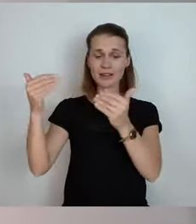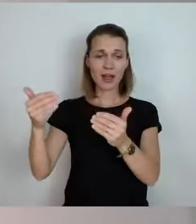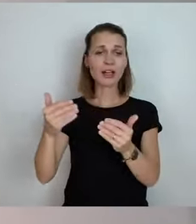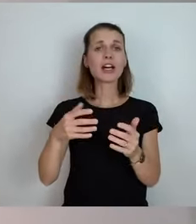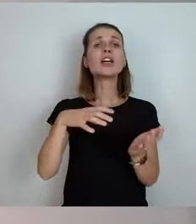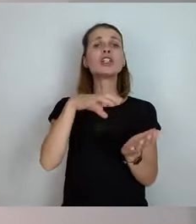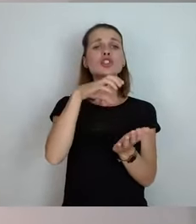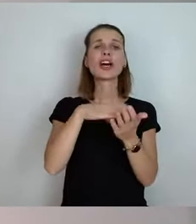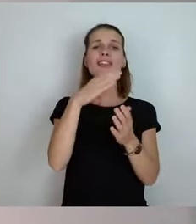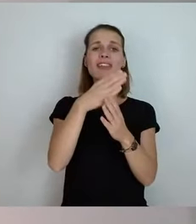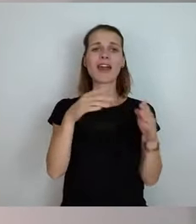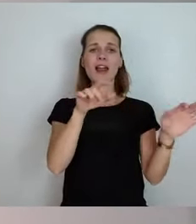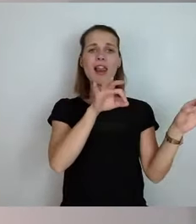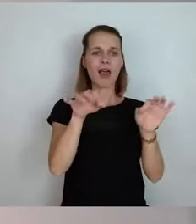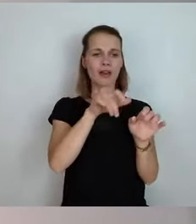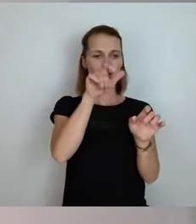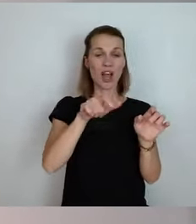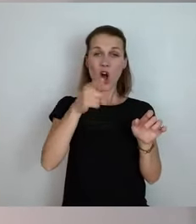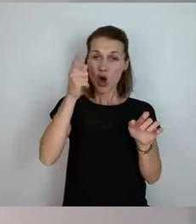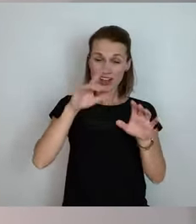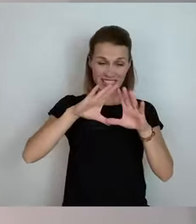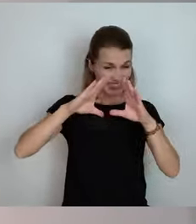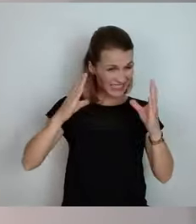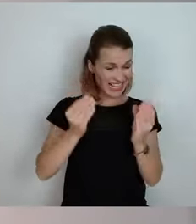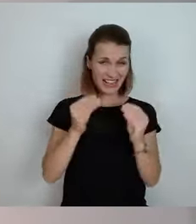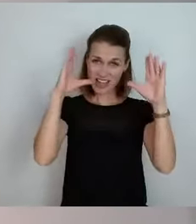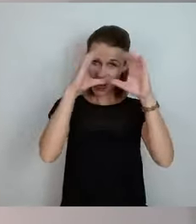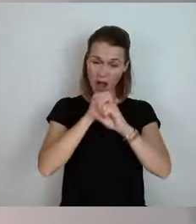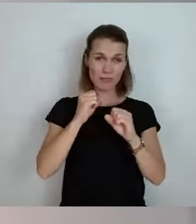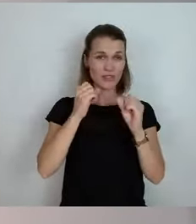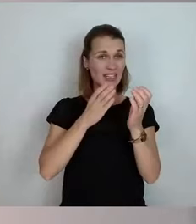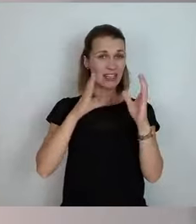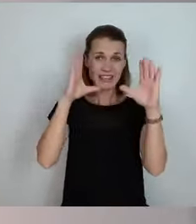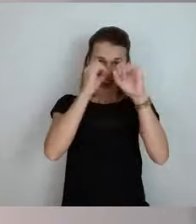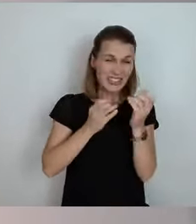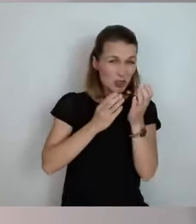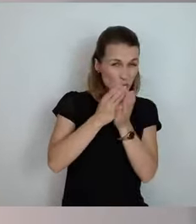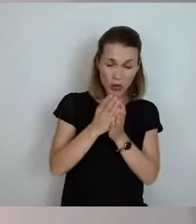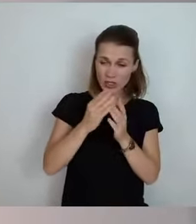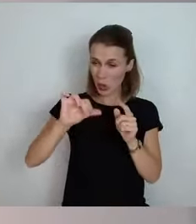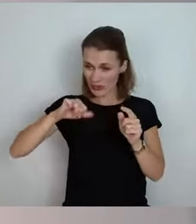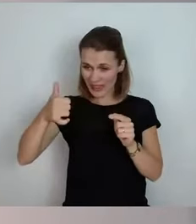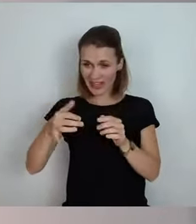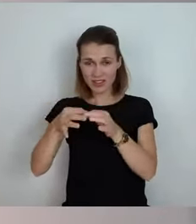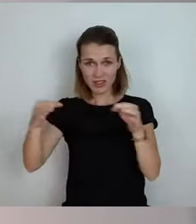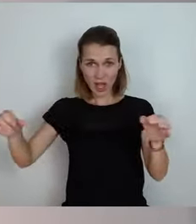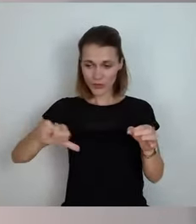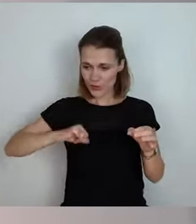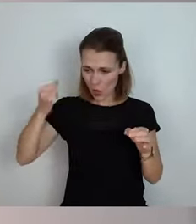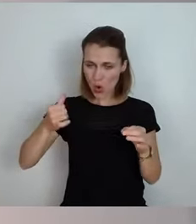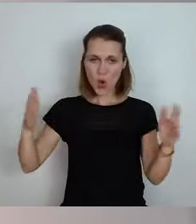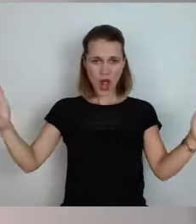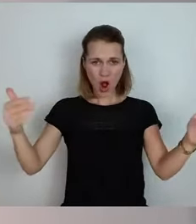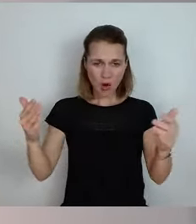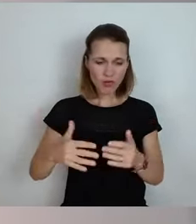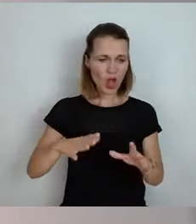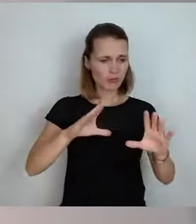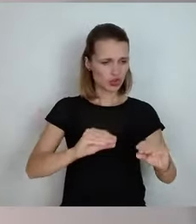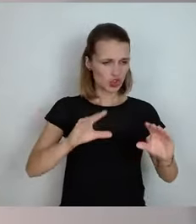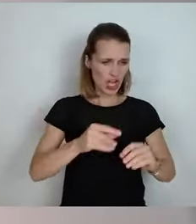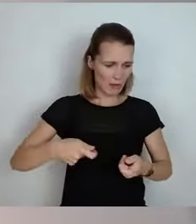145 Kameraden waren den ganzen Abend bis nachts und am nächsten Tag wieder früh zum Aufräumen, Schlamm rausschaffen, rauspumpen,